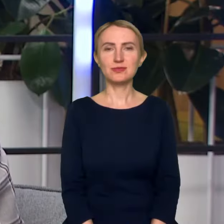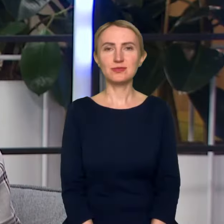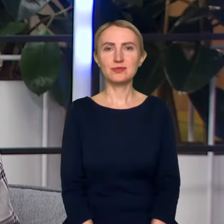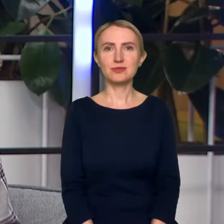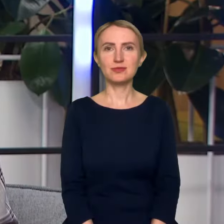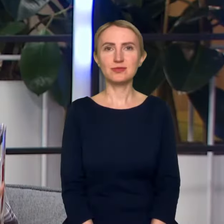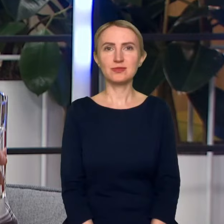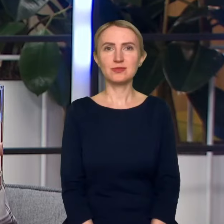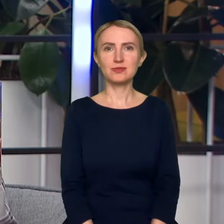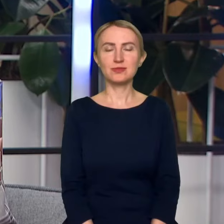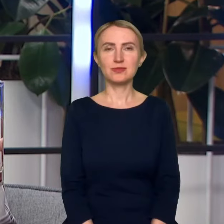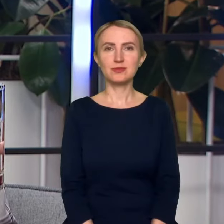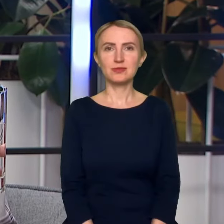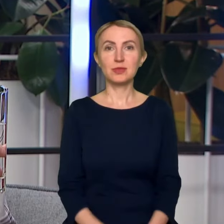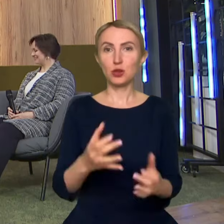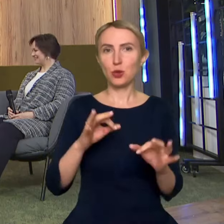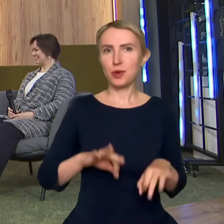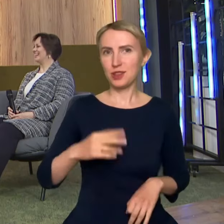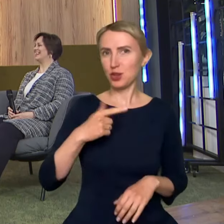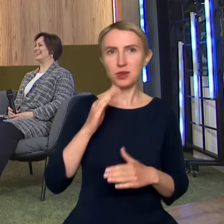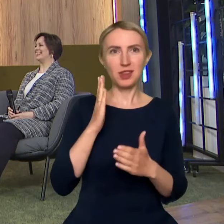I to pani Dominko, energia tylko na wodzie.